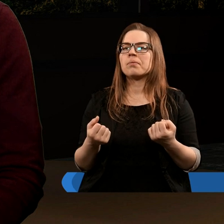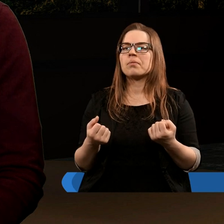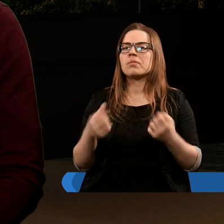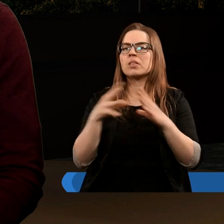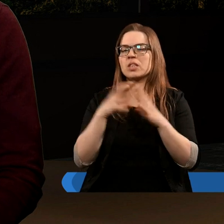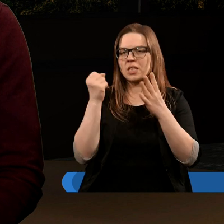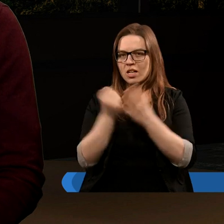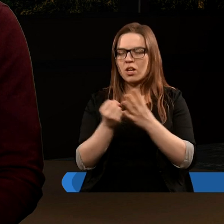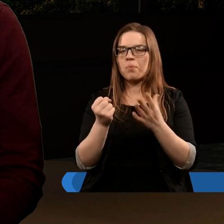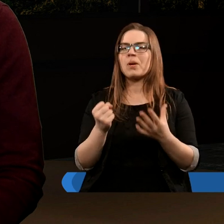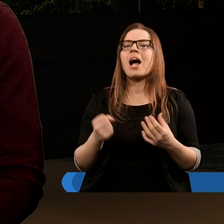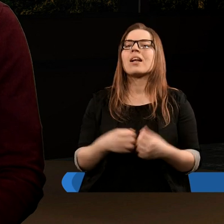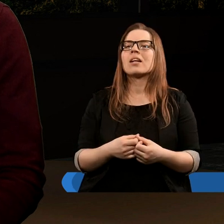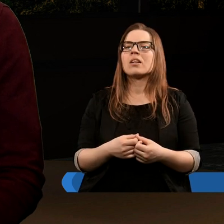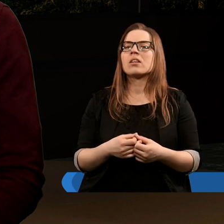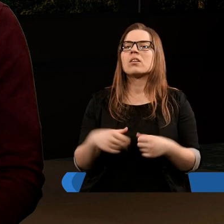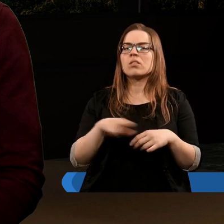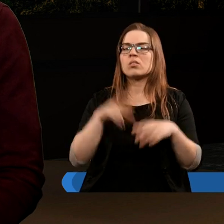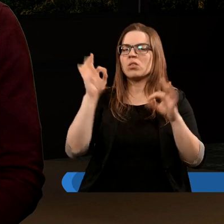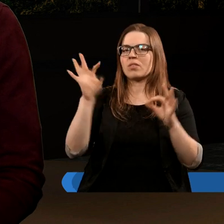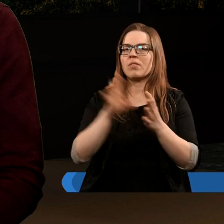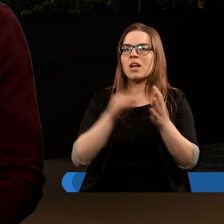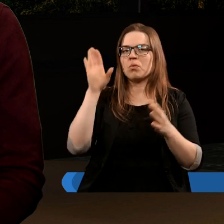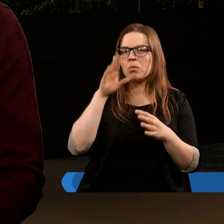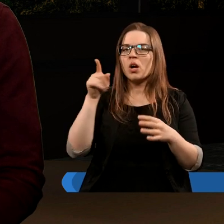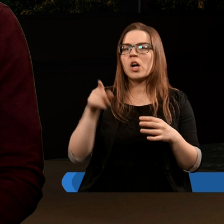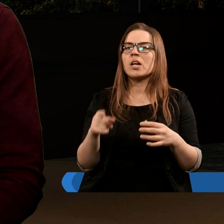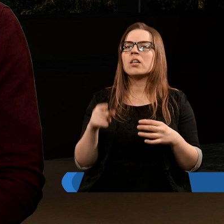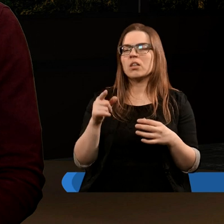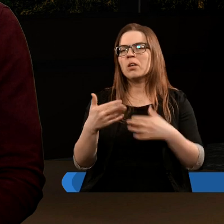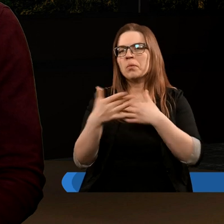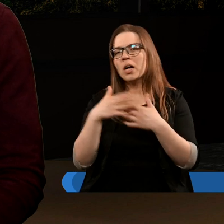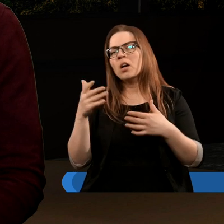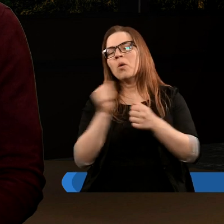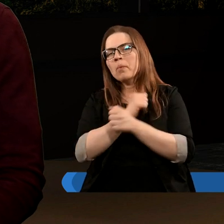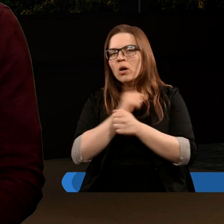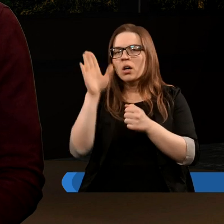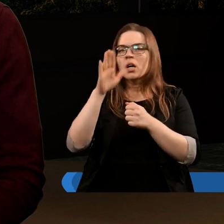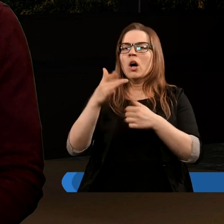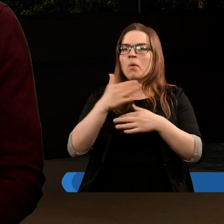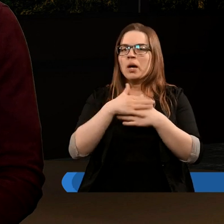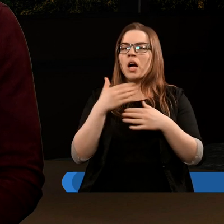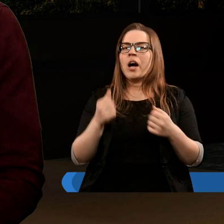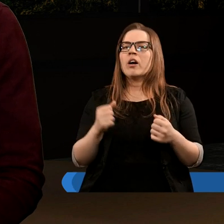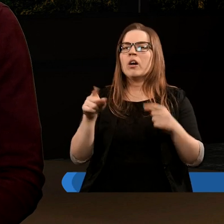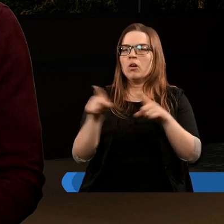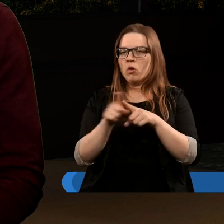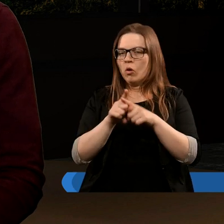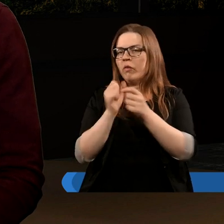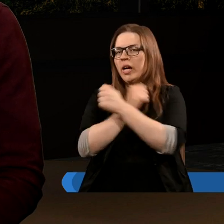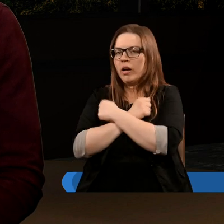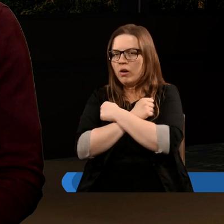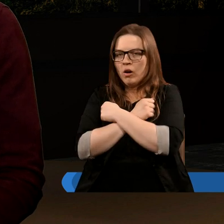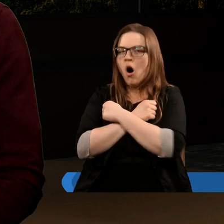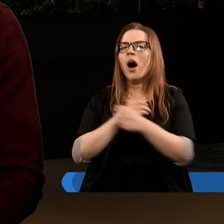dziesięć przykazań, cztery wobec Boga i sześć wobec bliżniego, czyli miłować Boga i również